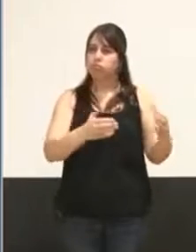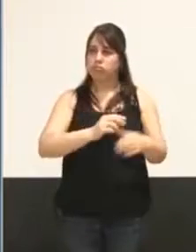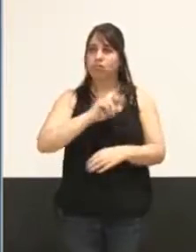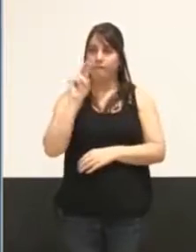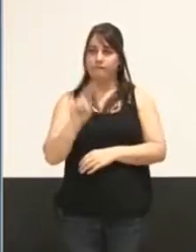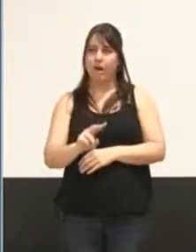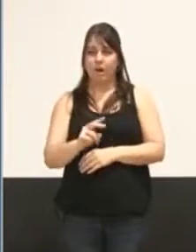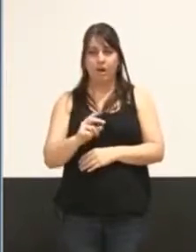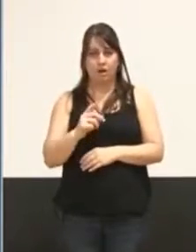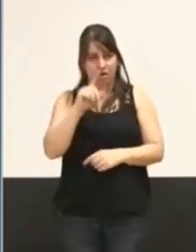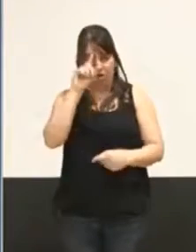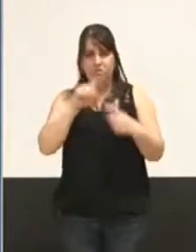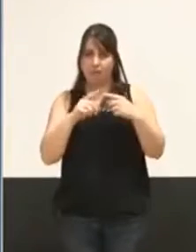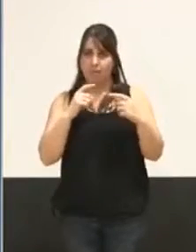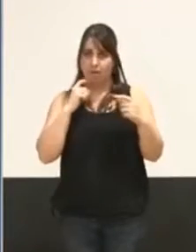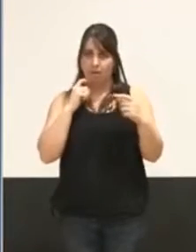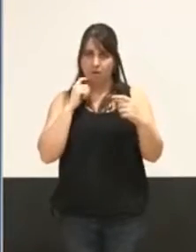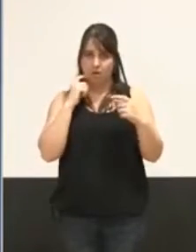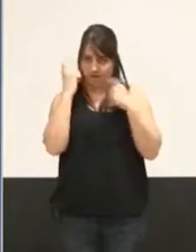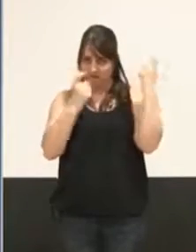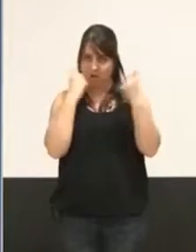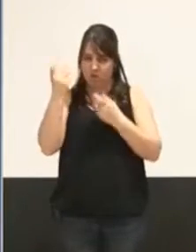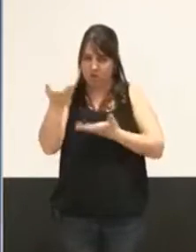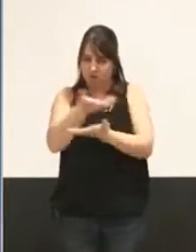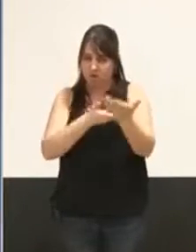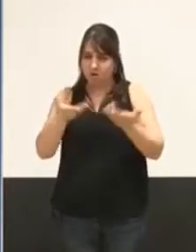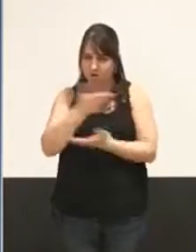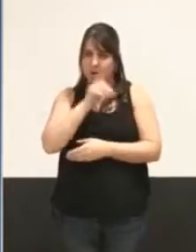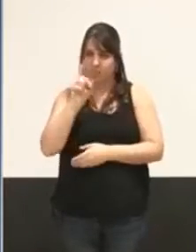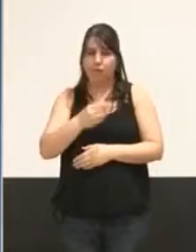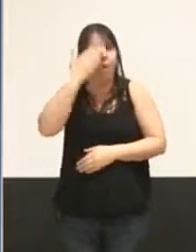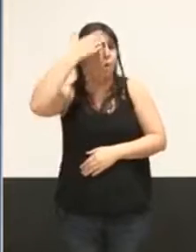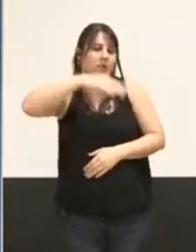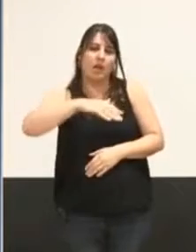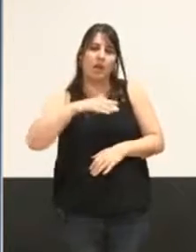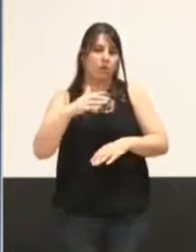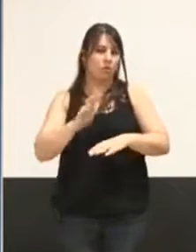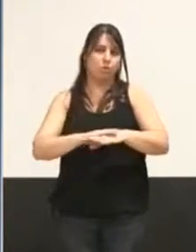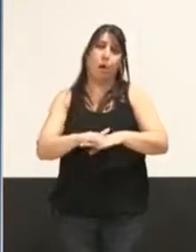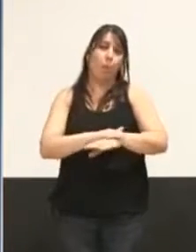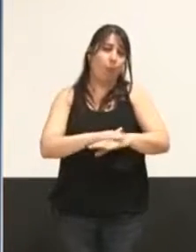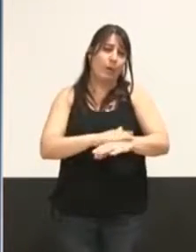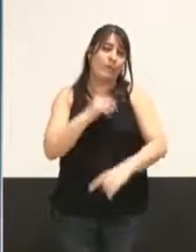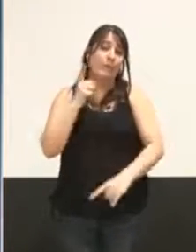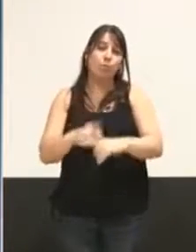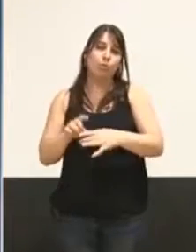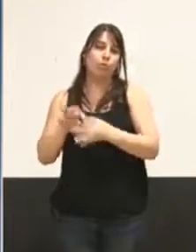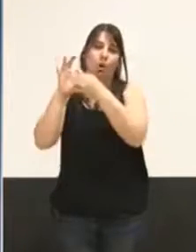faudra évoquer, même si nous savons que c'est un dossier politique autant que religieux.